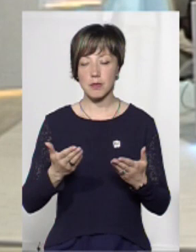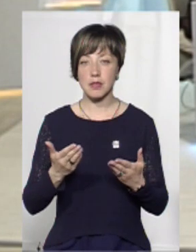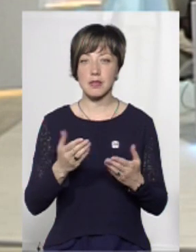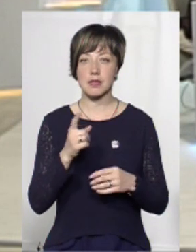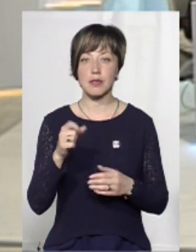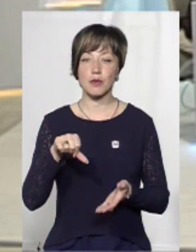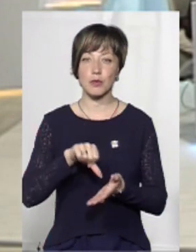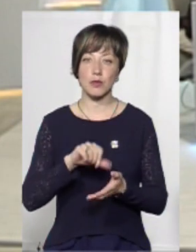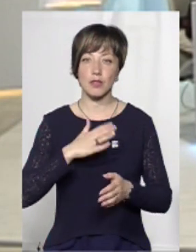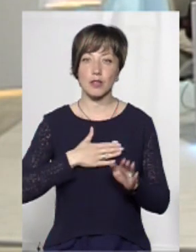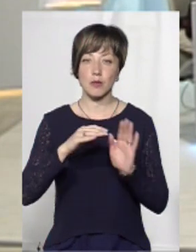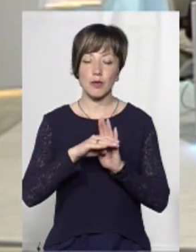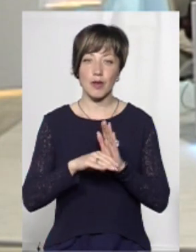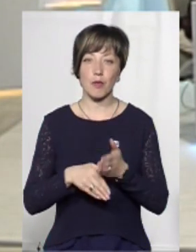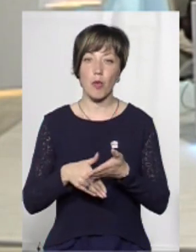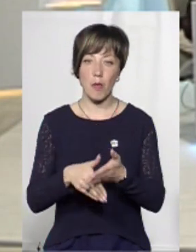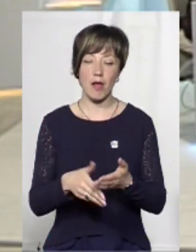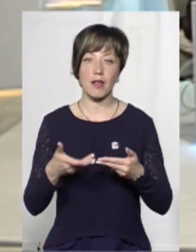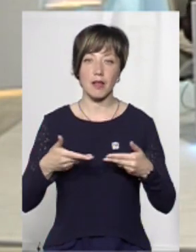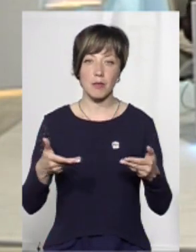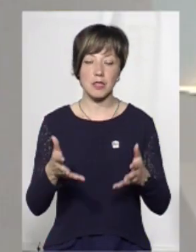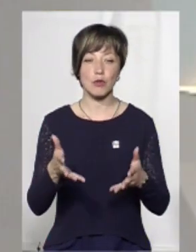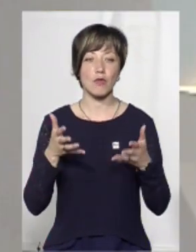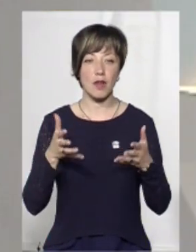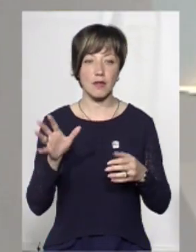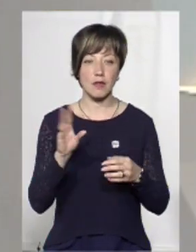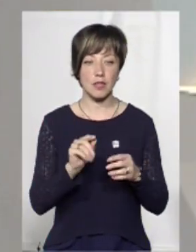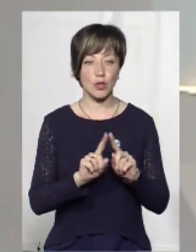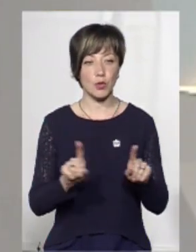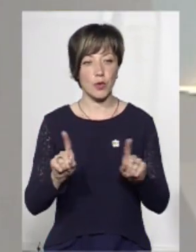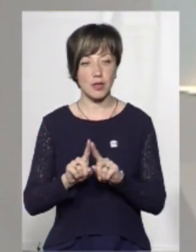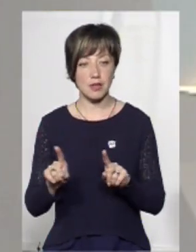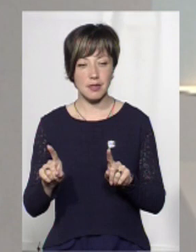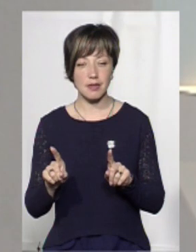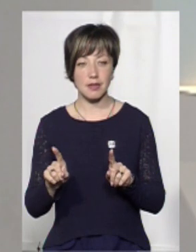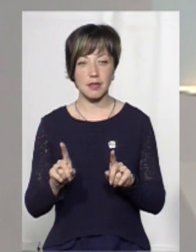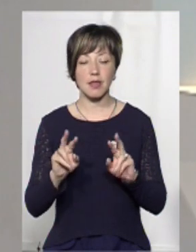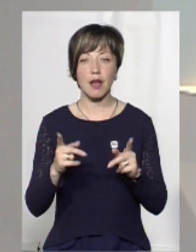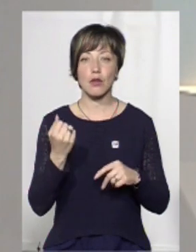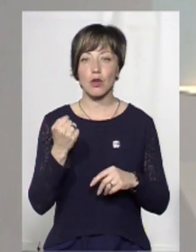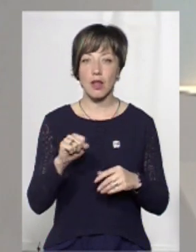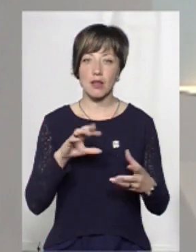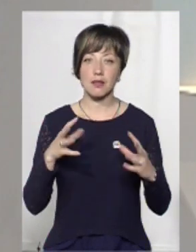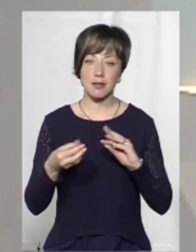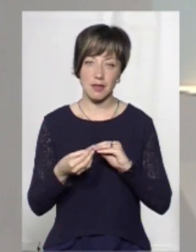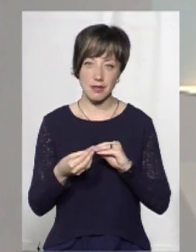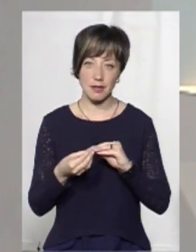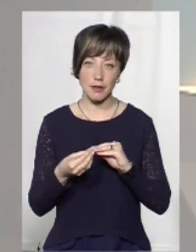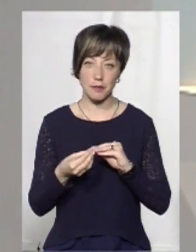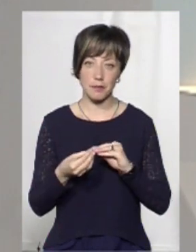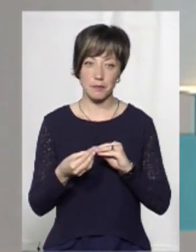Дякую вам за те, що допомагали нам з'ясувати, як долалися наслідки.